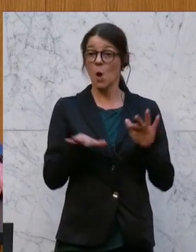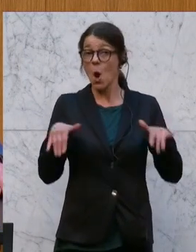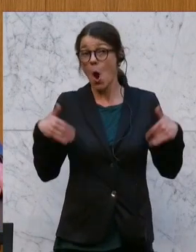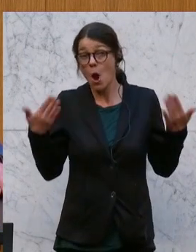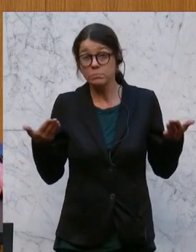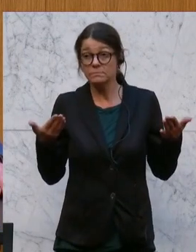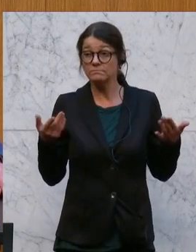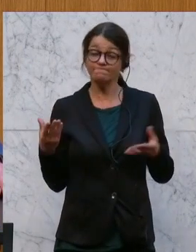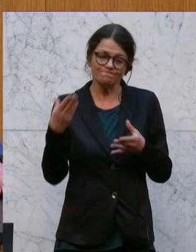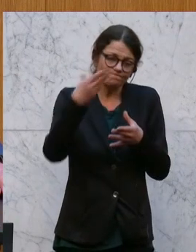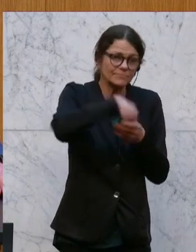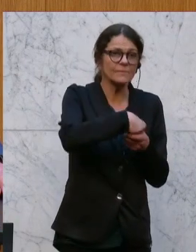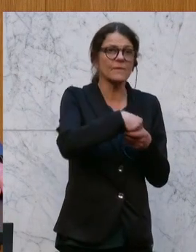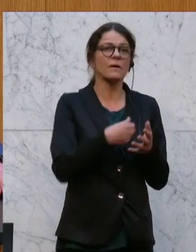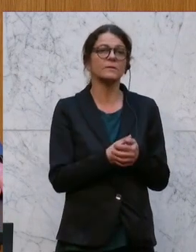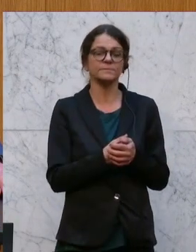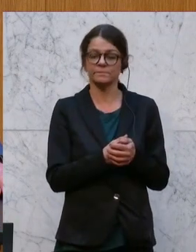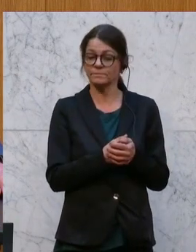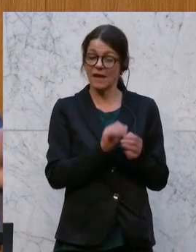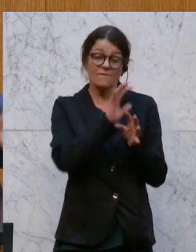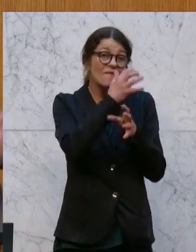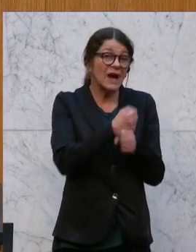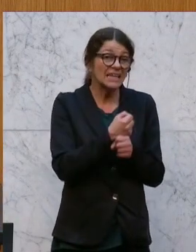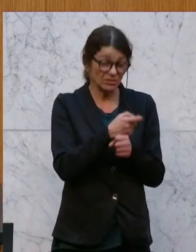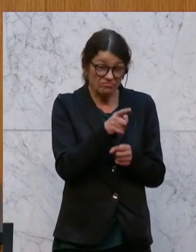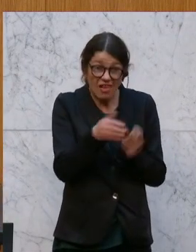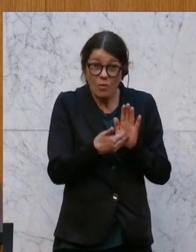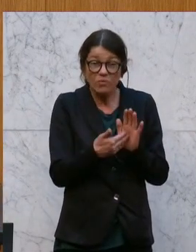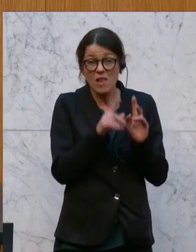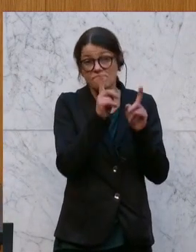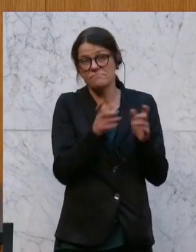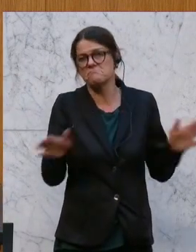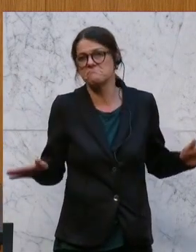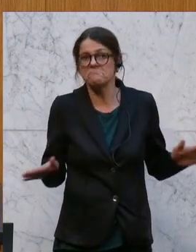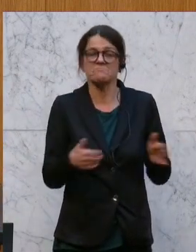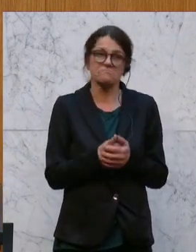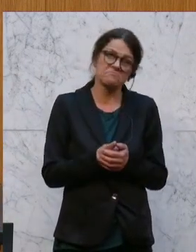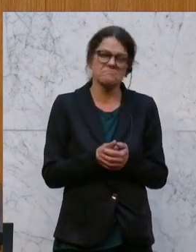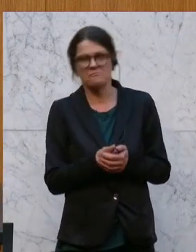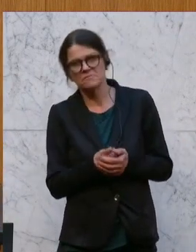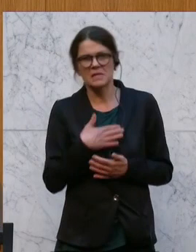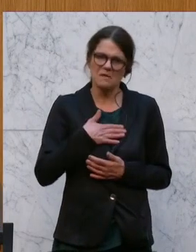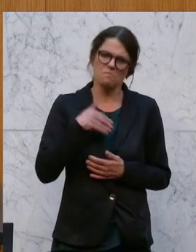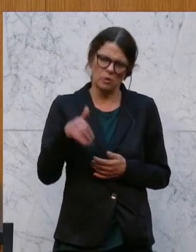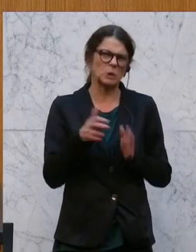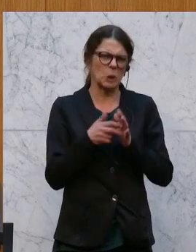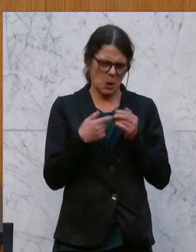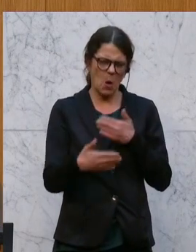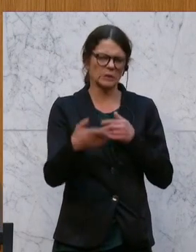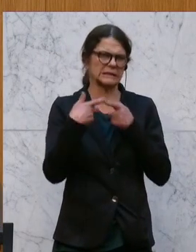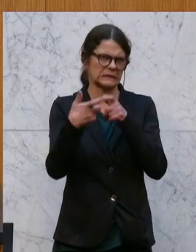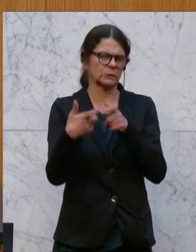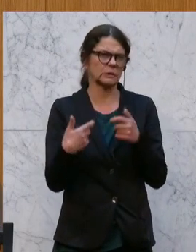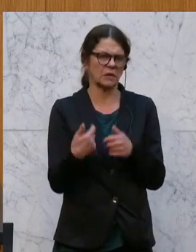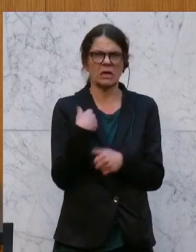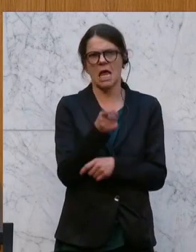Verankerung in der Verfassung notwendig ist, ist aus meiner Sicht noch zu diskutieren. Ich